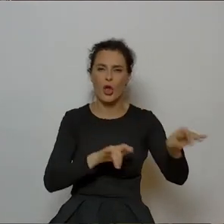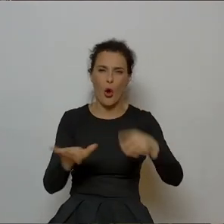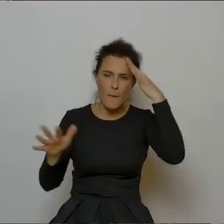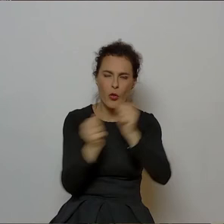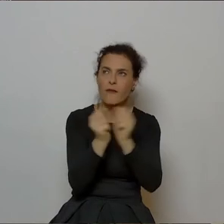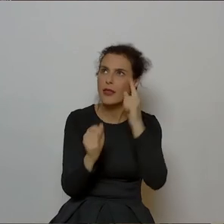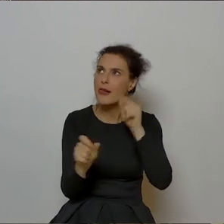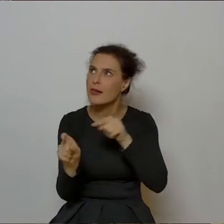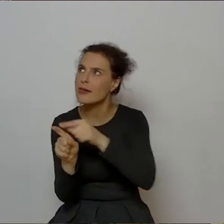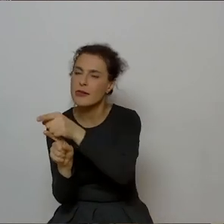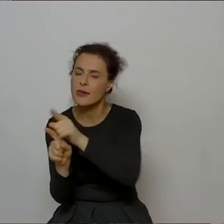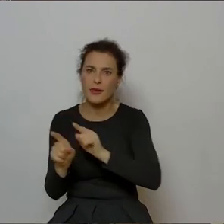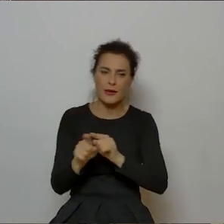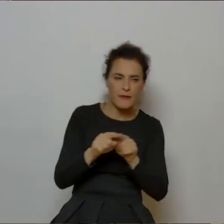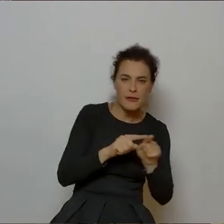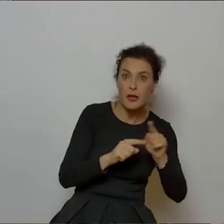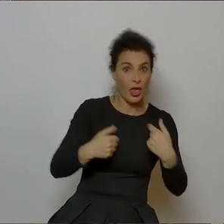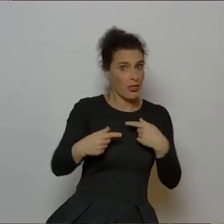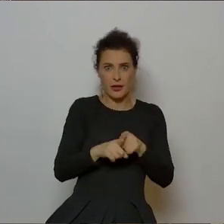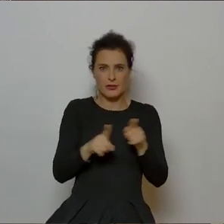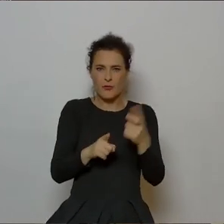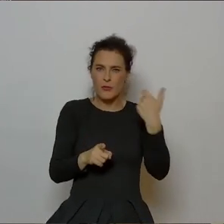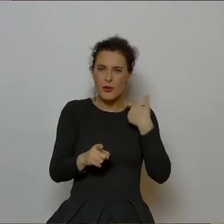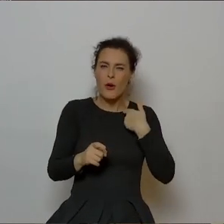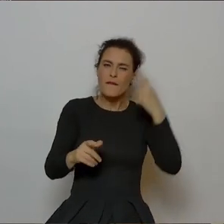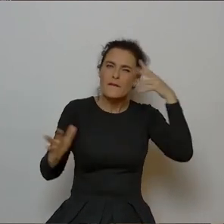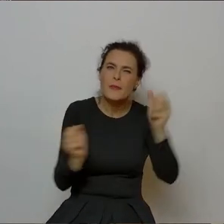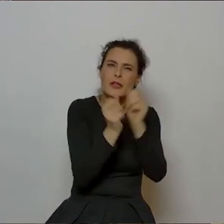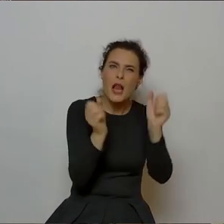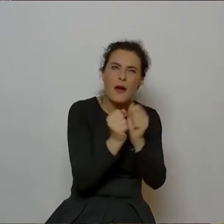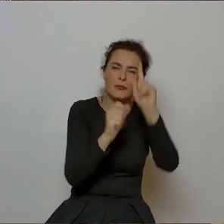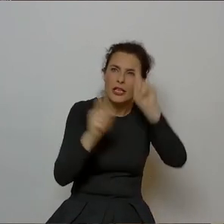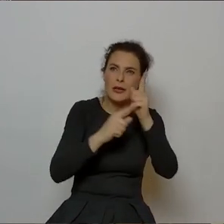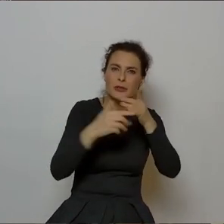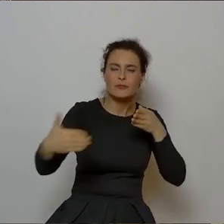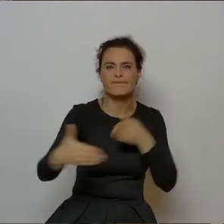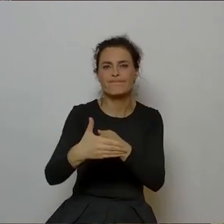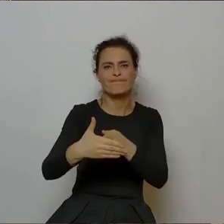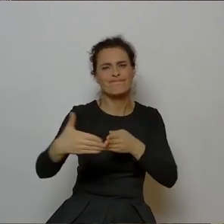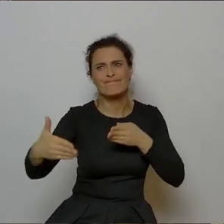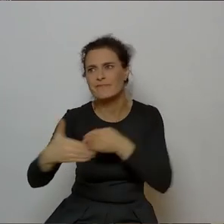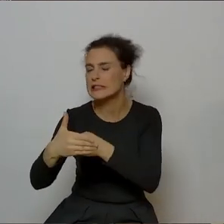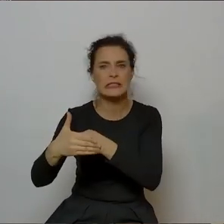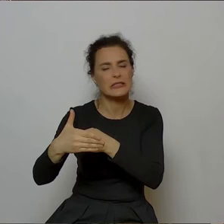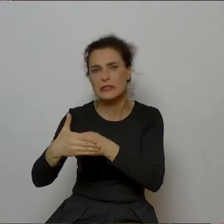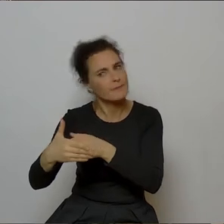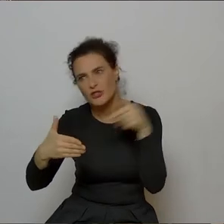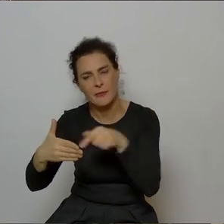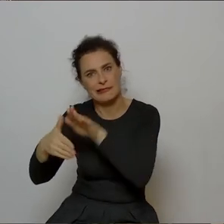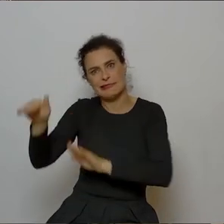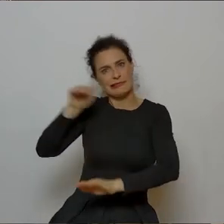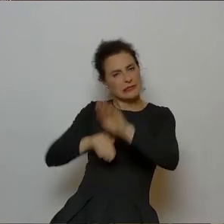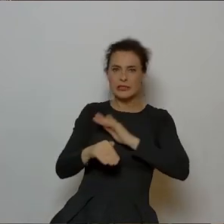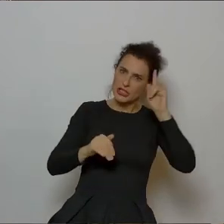wymyślałem te różne frazy no to czasami doszedłem do ściany w sensie, że no nie w tą stronę trzeba się wycofać, gdzieś połączyć